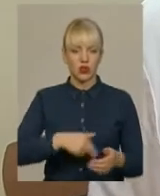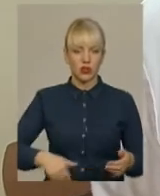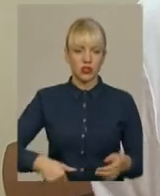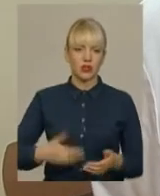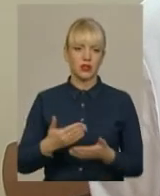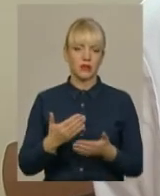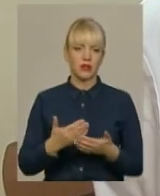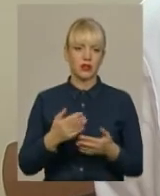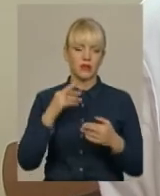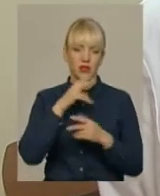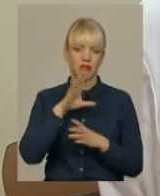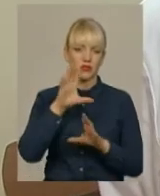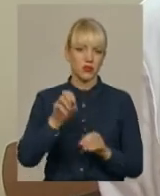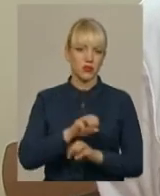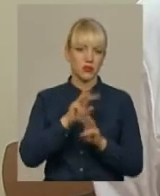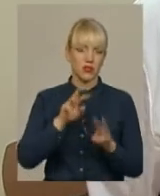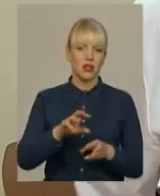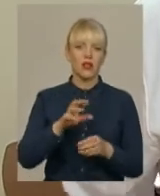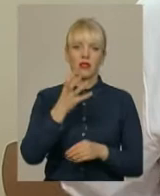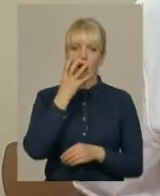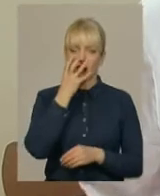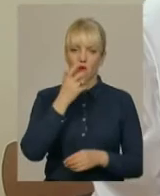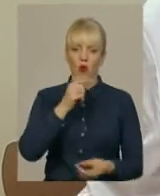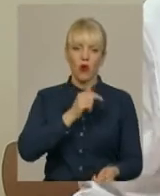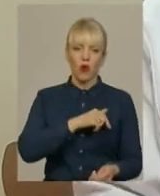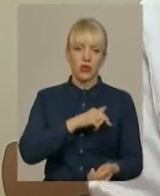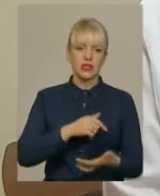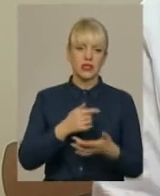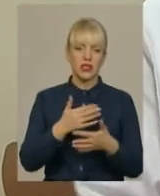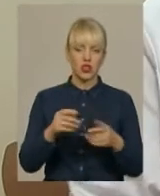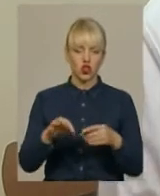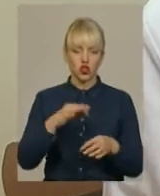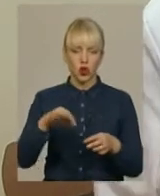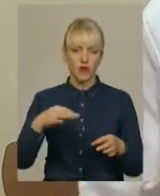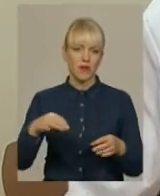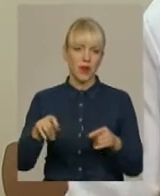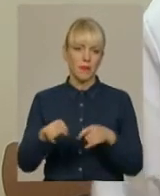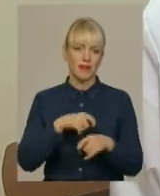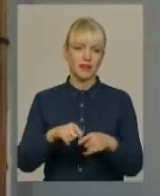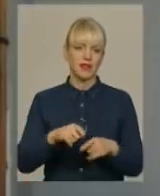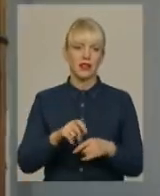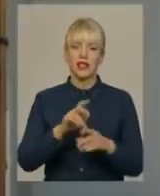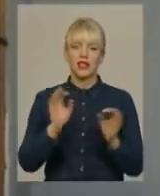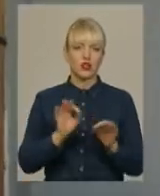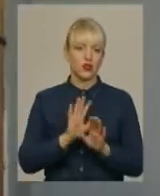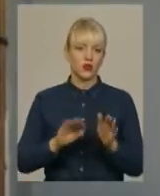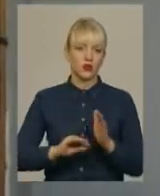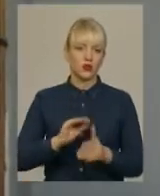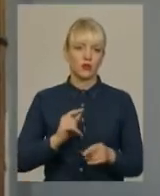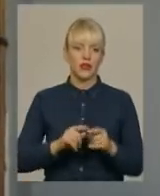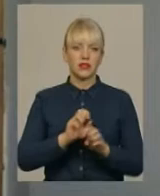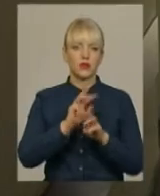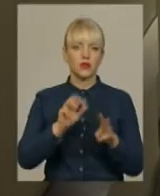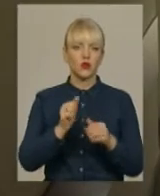покриття, медикаменти, повністю забезпечення наркозу, шовного матеріалу, повністю все. Жінка нічого не купляє. Забезпечувати кожні